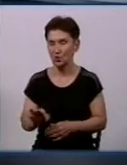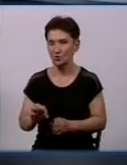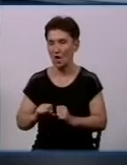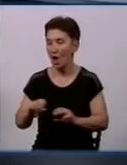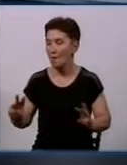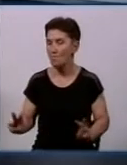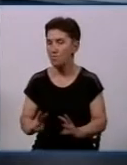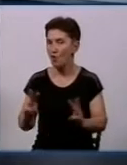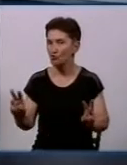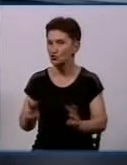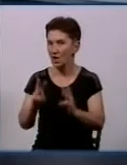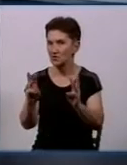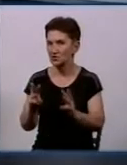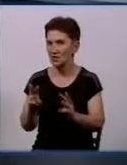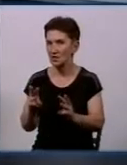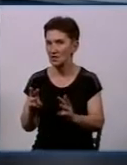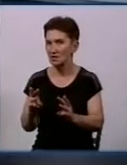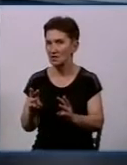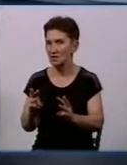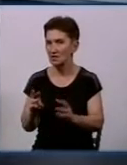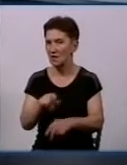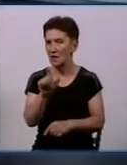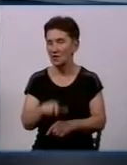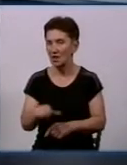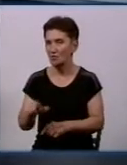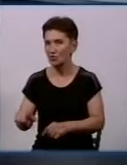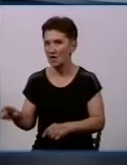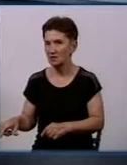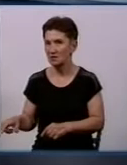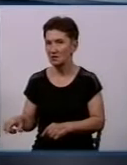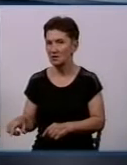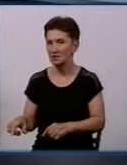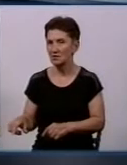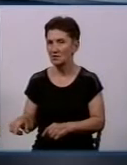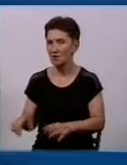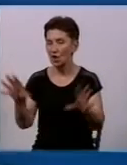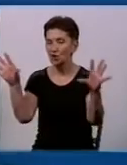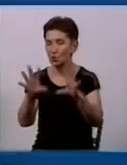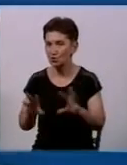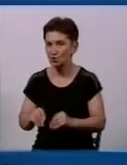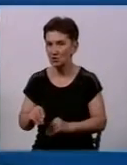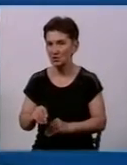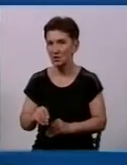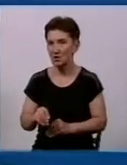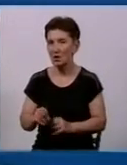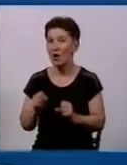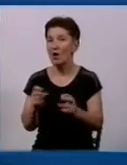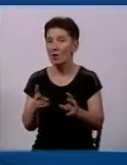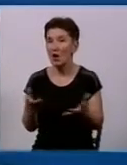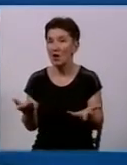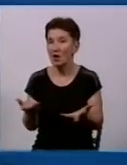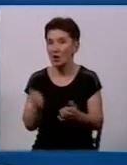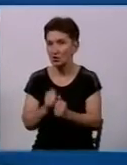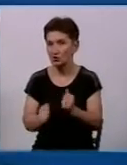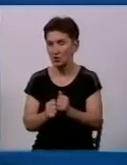цьому секторі нерухомості громадян тушиться за допомогою гідрантів? Тобто як часто треба